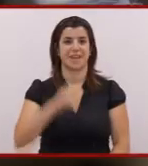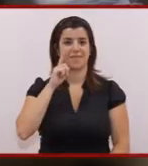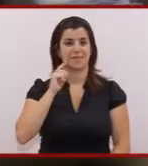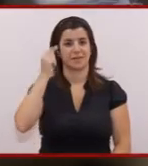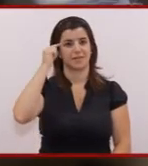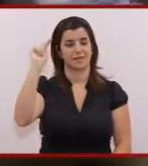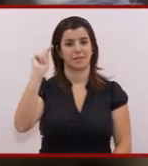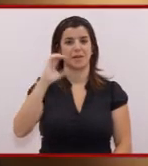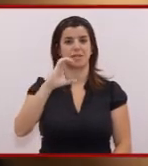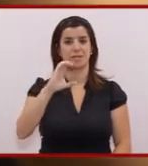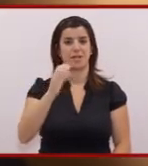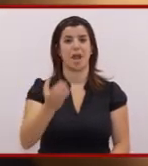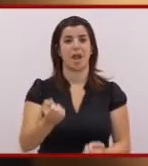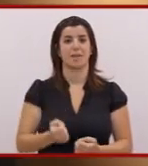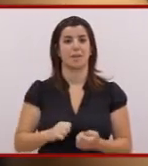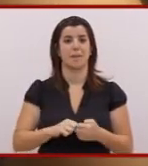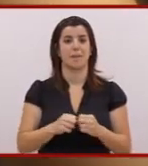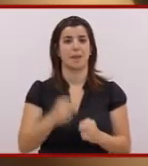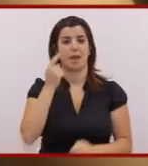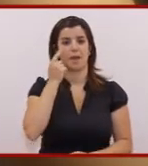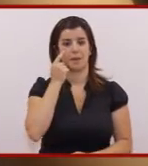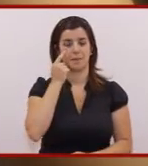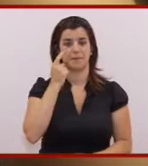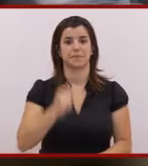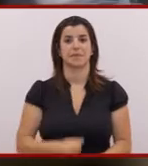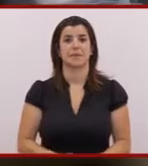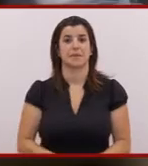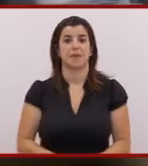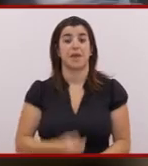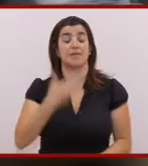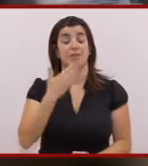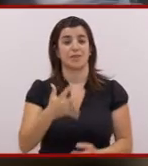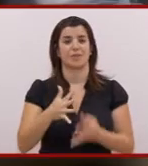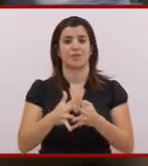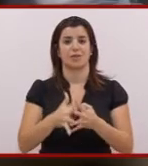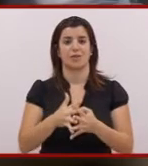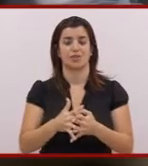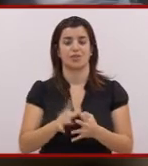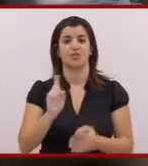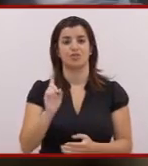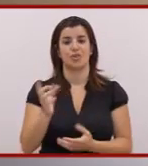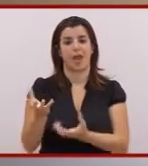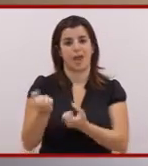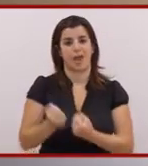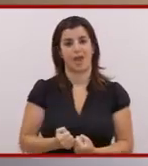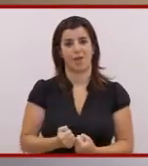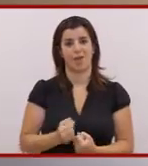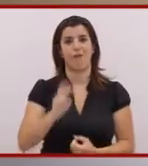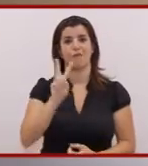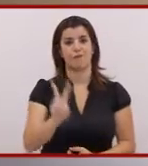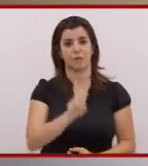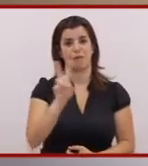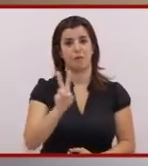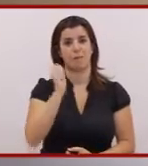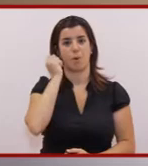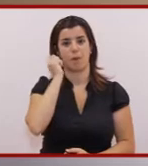Kristin għanda diffikultata vjista Graċsja t-teknoloġja provduta minn Vodafone u l-fita il-ħajja taħasaret a ktar faċli. Kristin